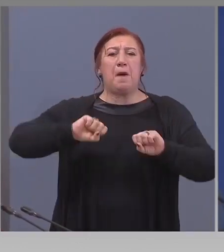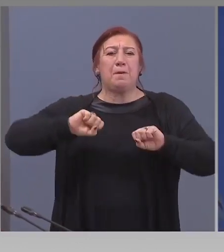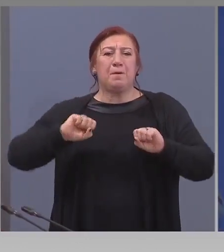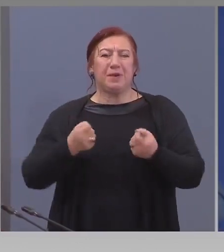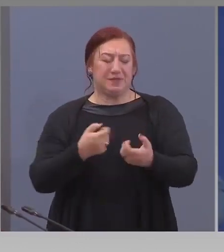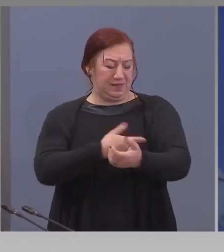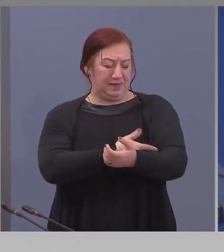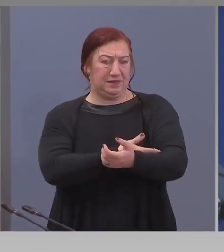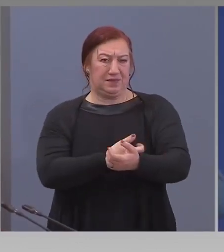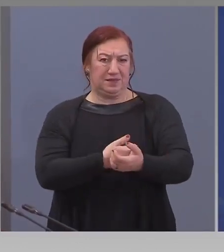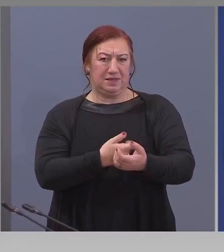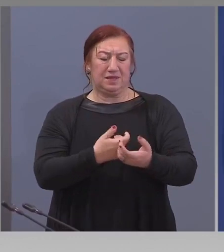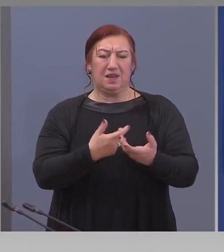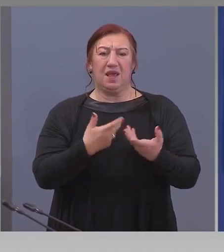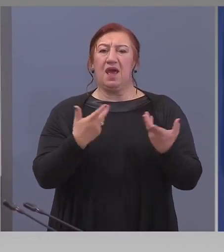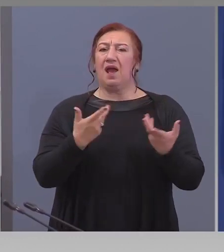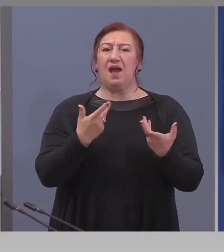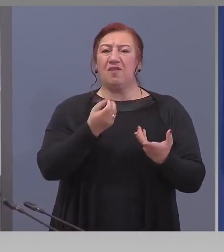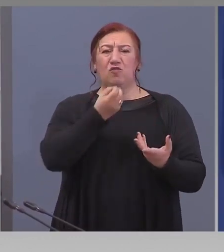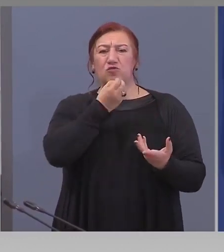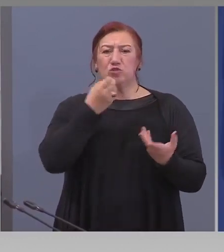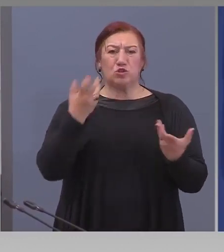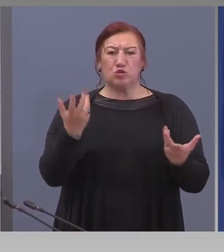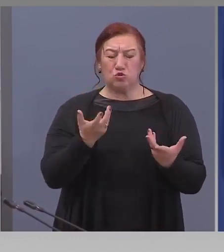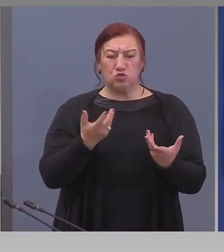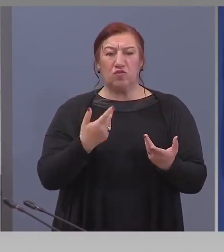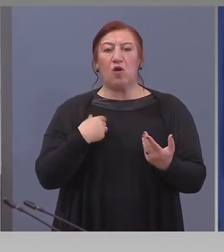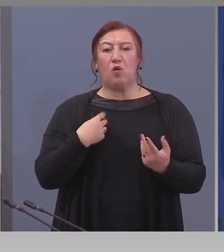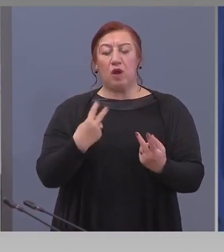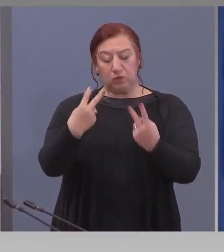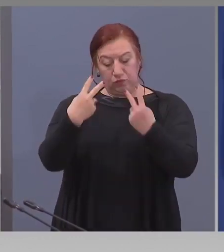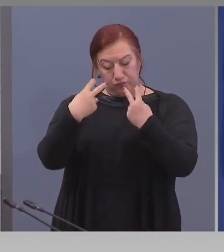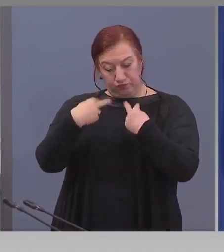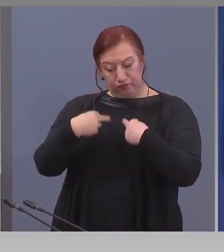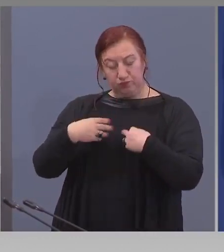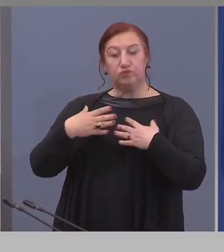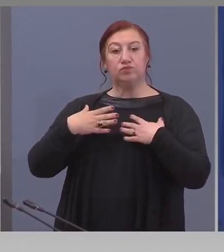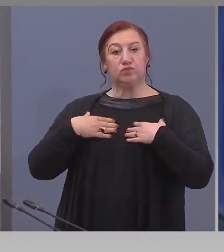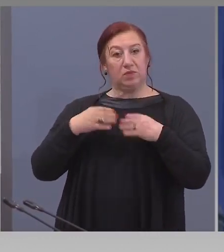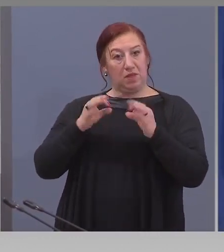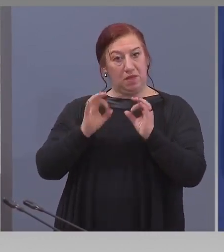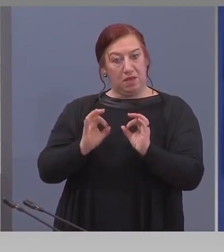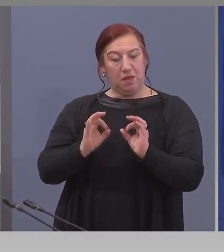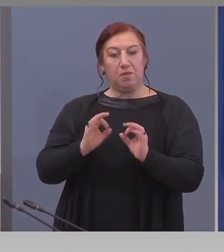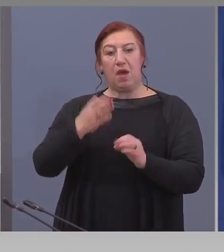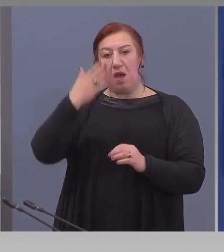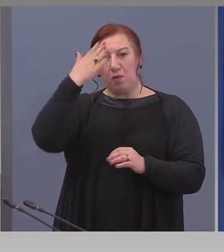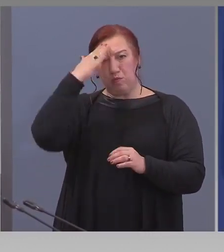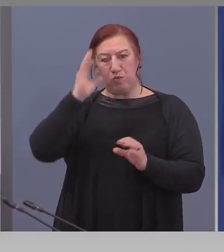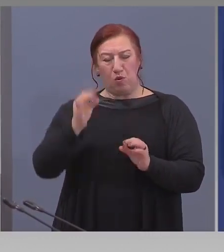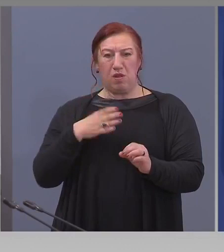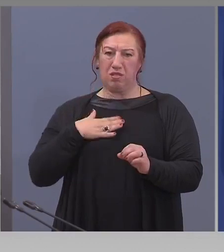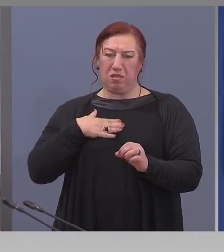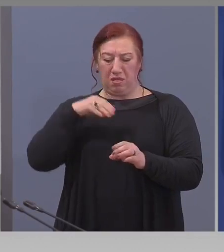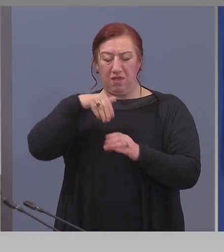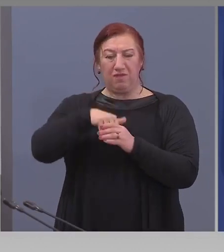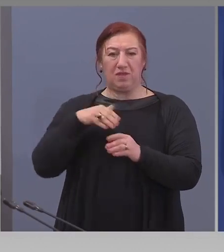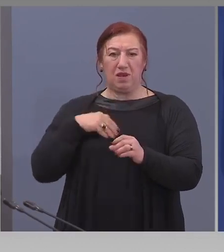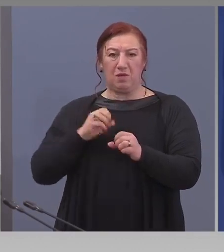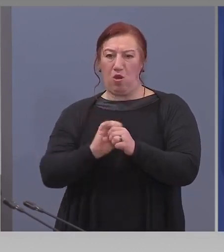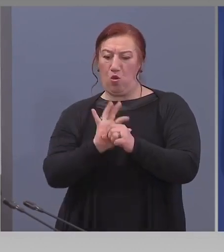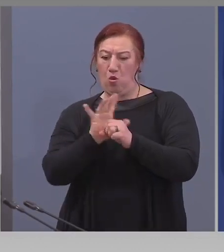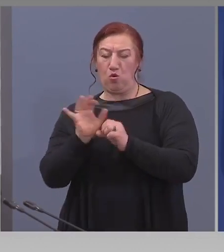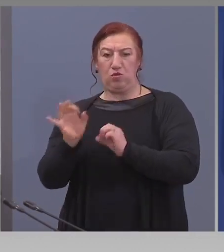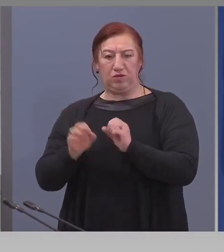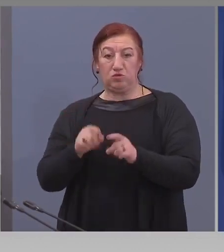Всъщност, какво се случва, когато се диагностицира един болен с коронавирус? Той